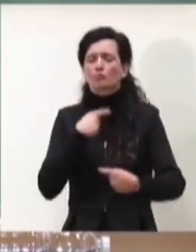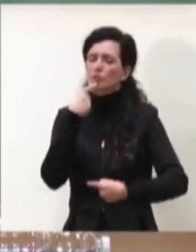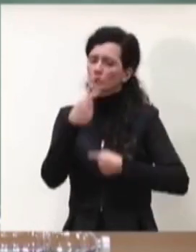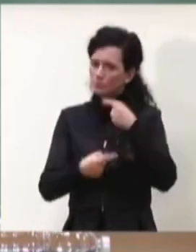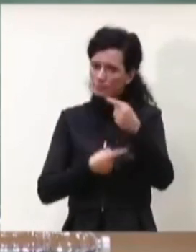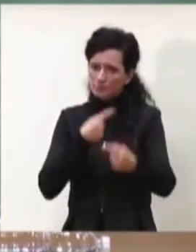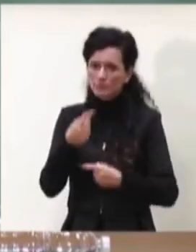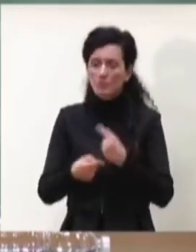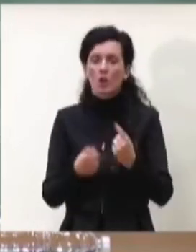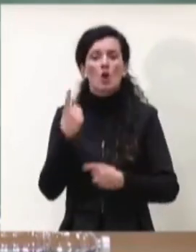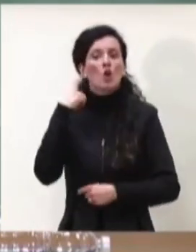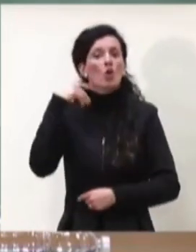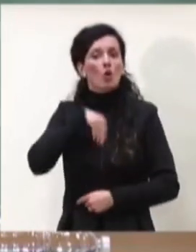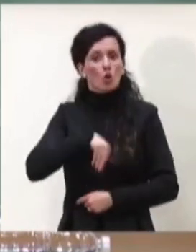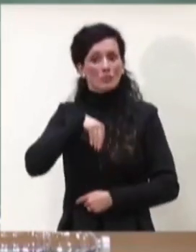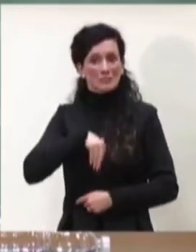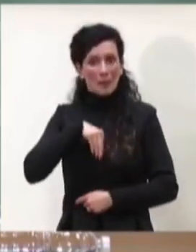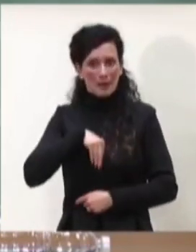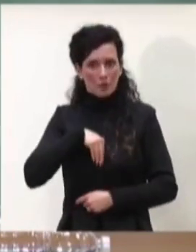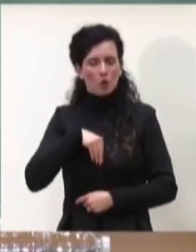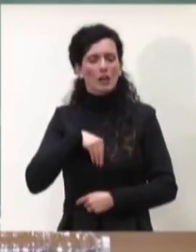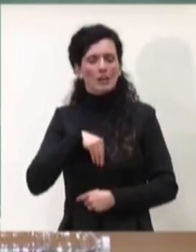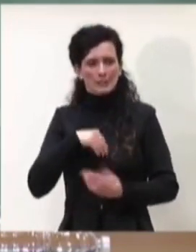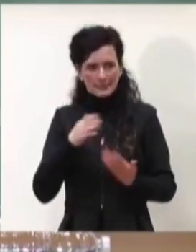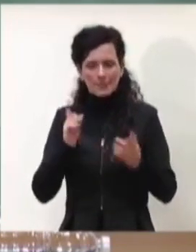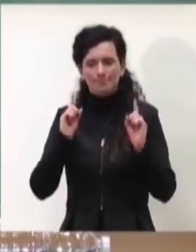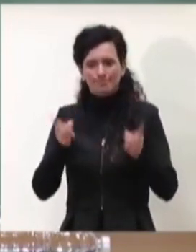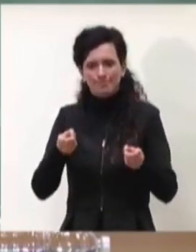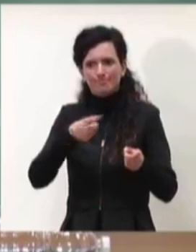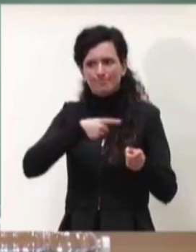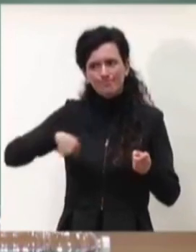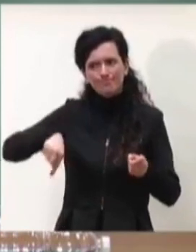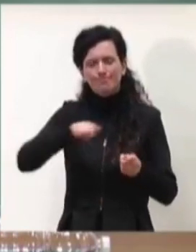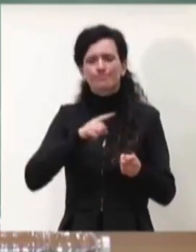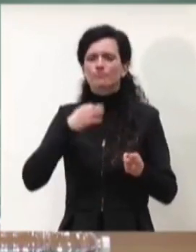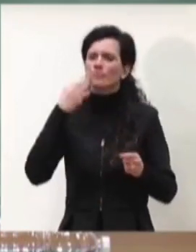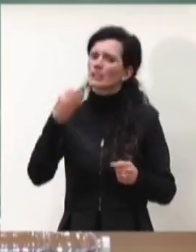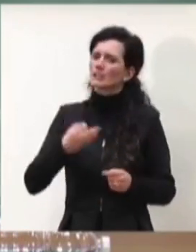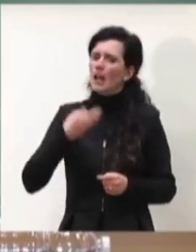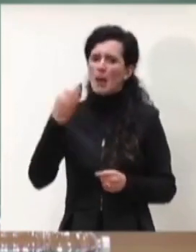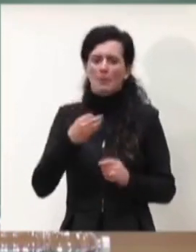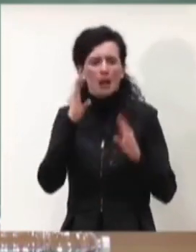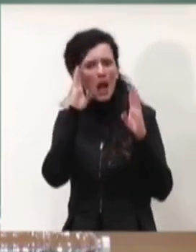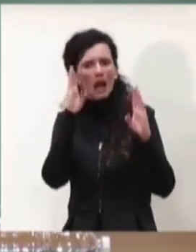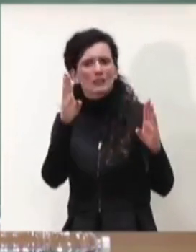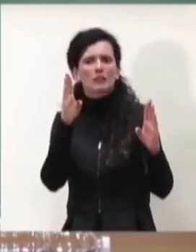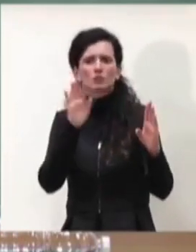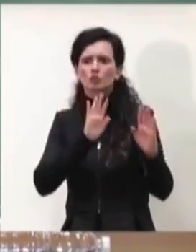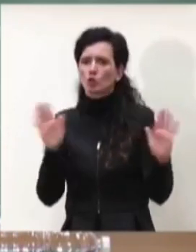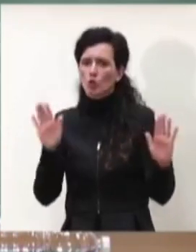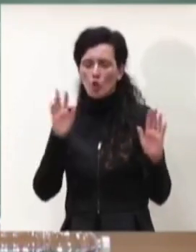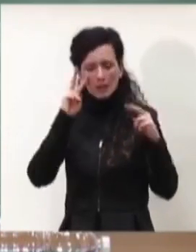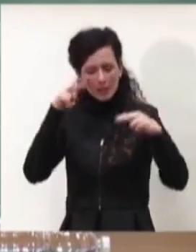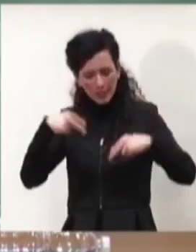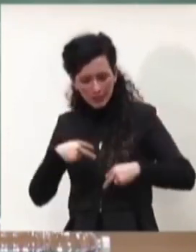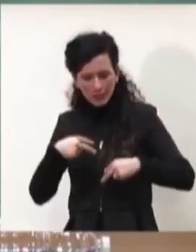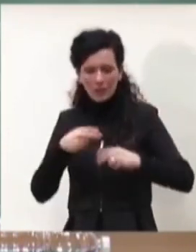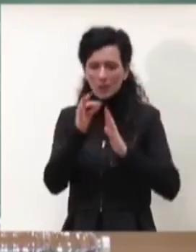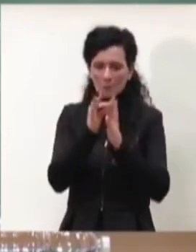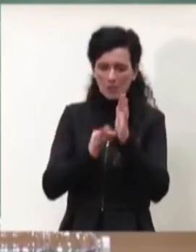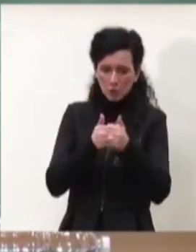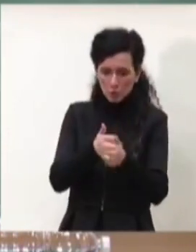che dobbiamo sempre mantenere grande attenzione nelle misure sia